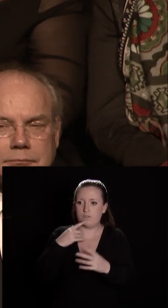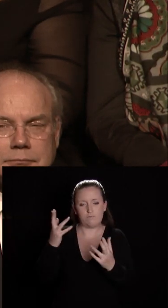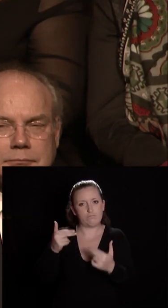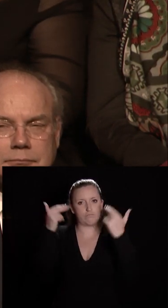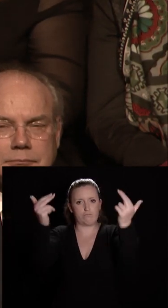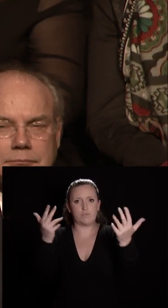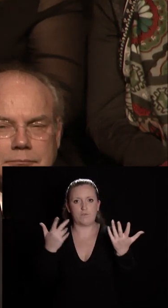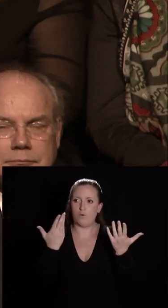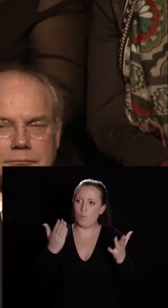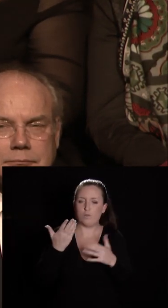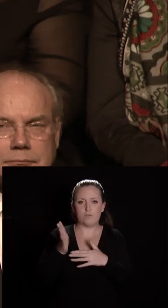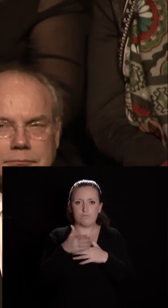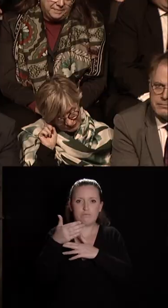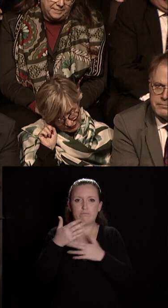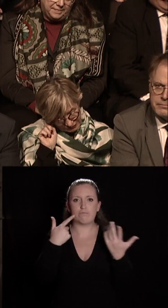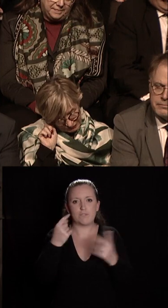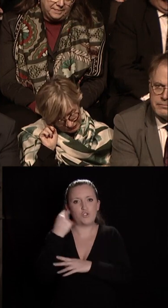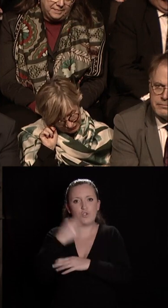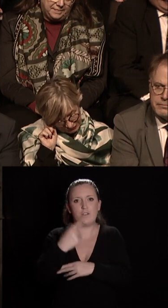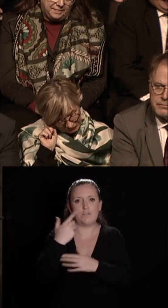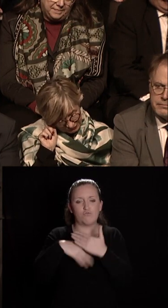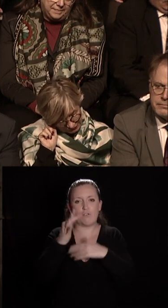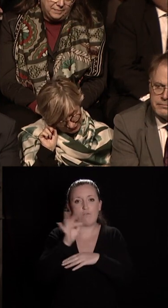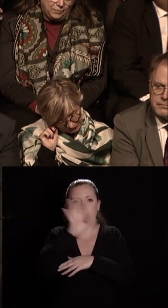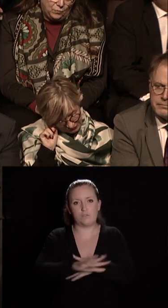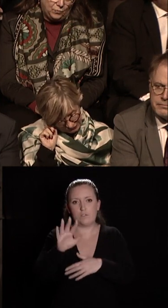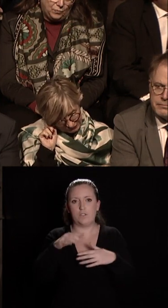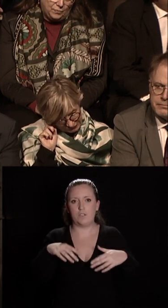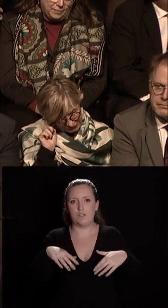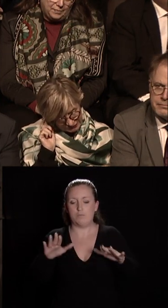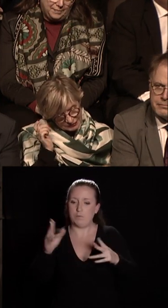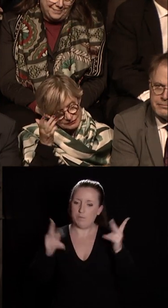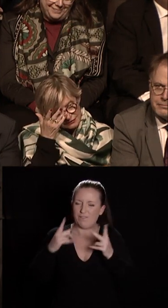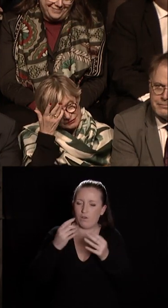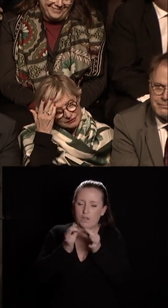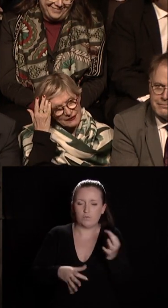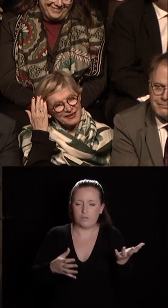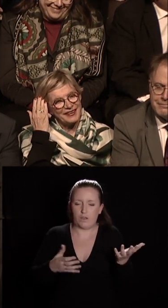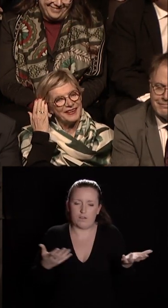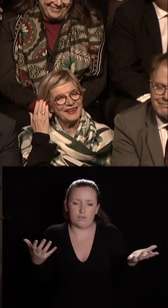couleurs Dijonès à travers l'hexagone même si des fois on n pas toujours les résultats que l'on veut mais